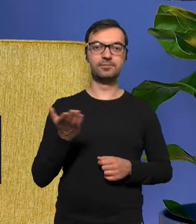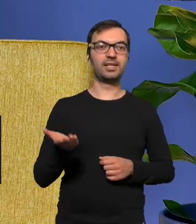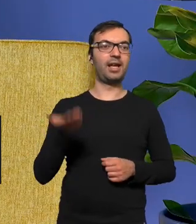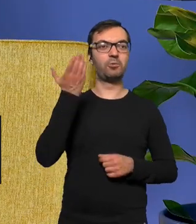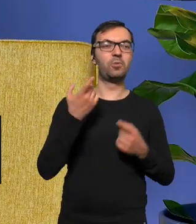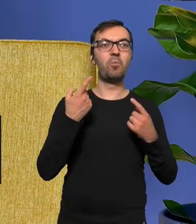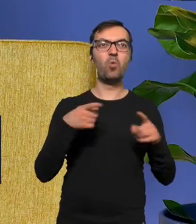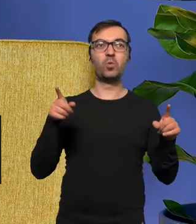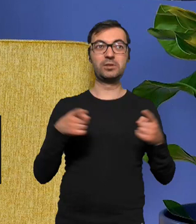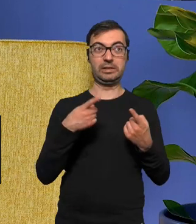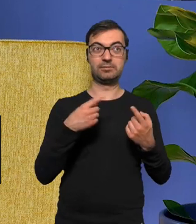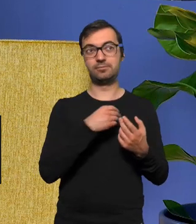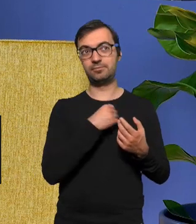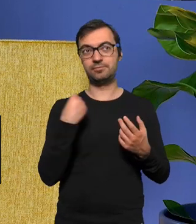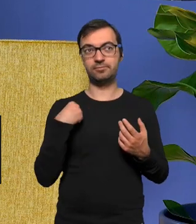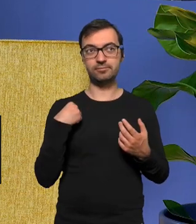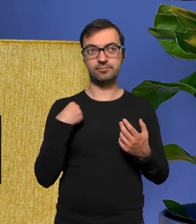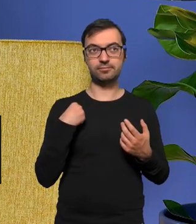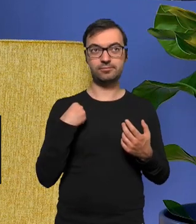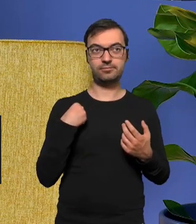autorytetem muzycznym w Polsce